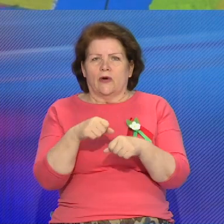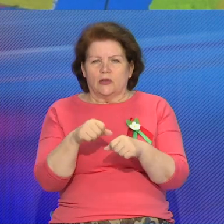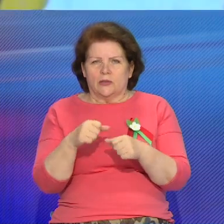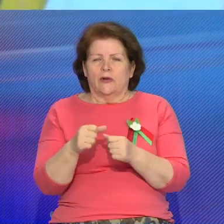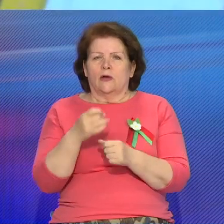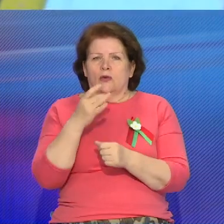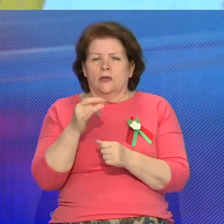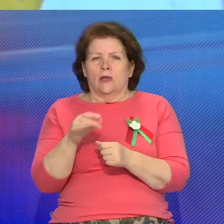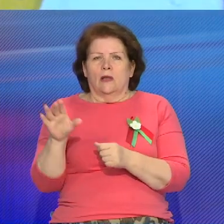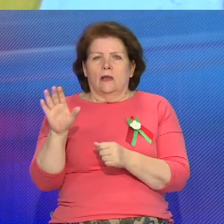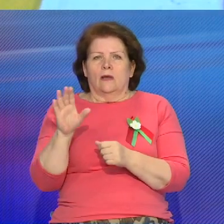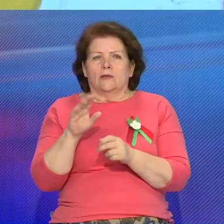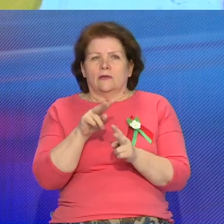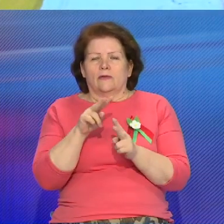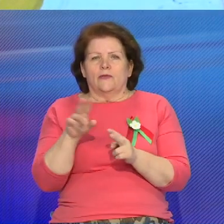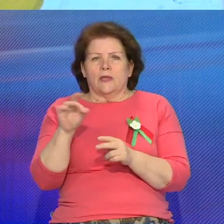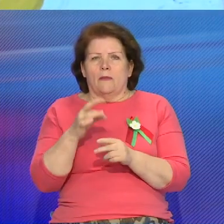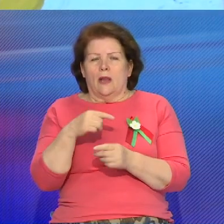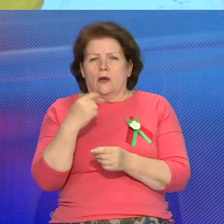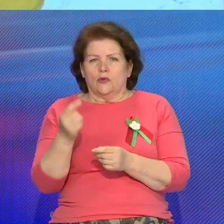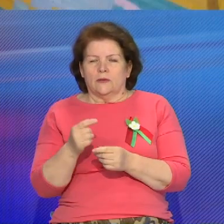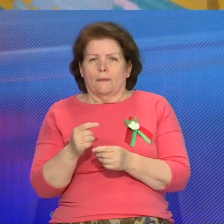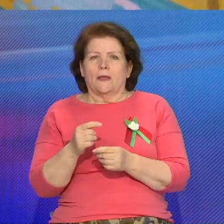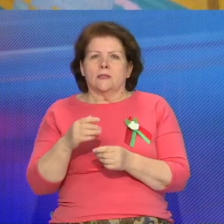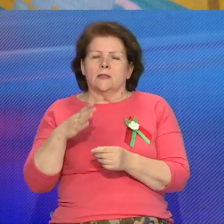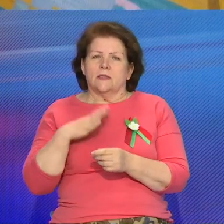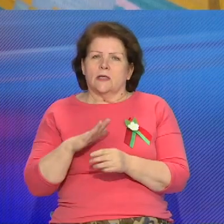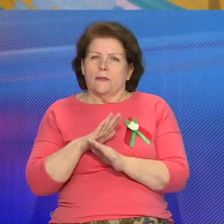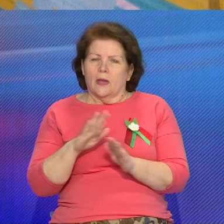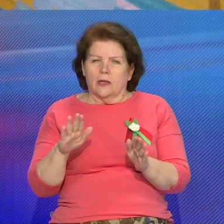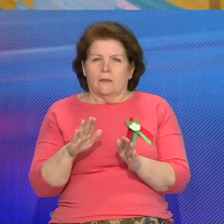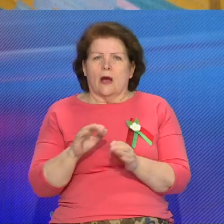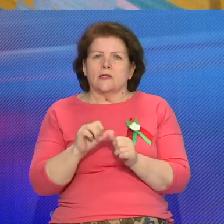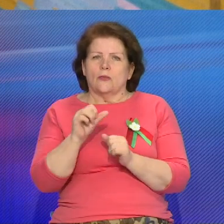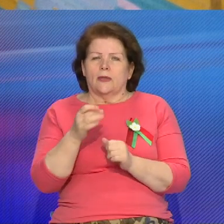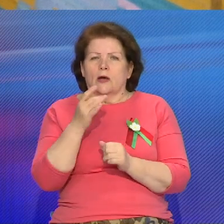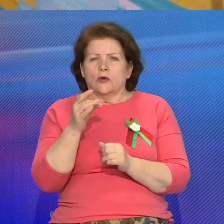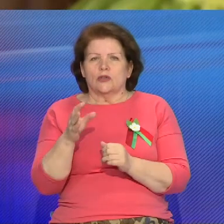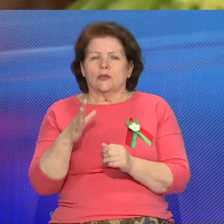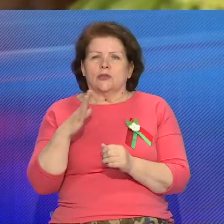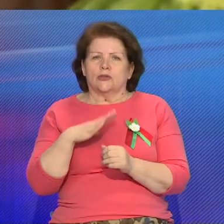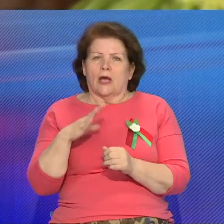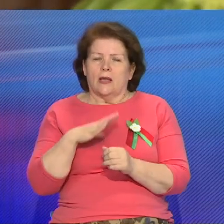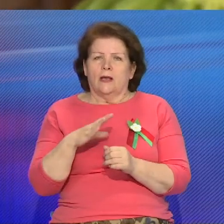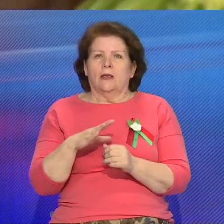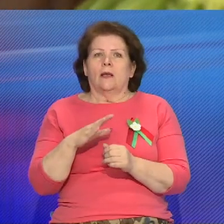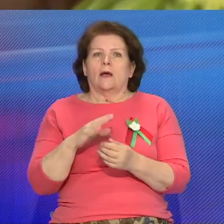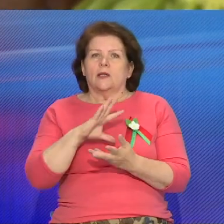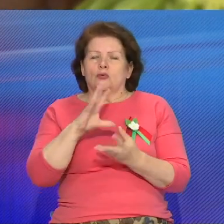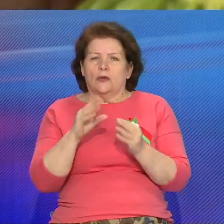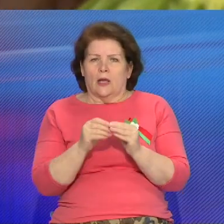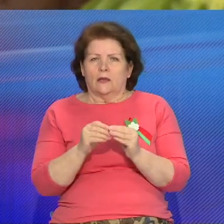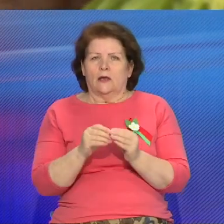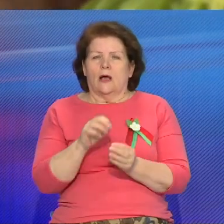сочить без перебольшения уся Беларусь. С нетерпением, особенно на Гродинщине, чекали вынеку масштабной працы Алены